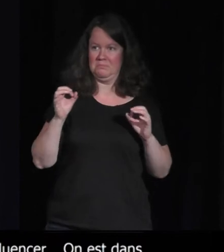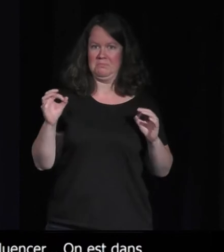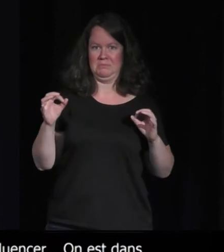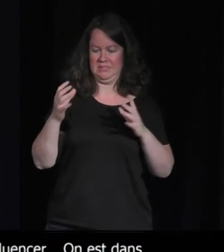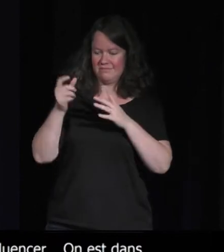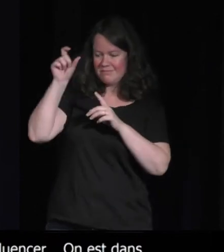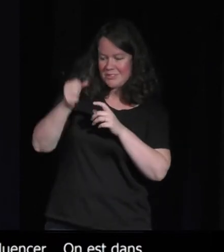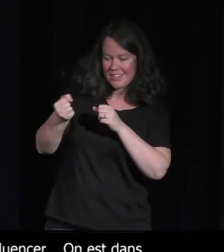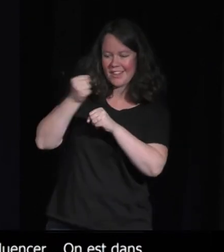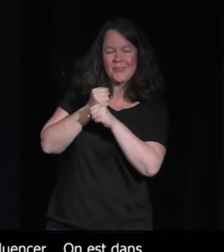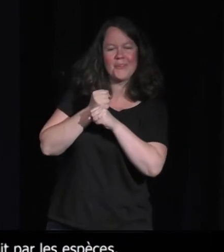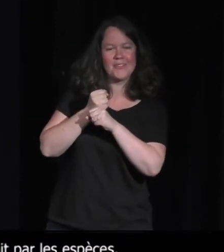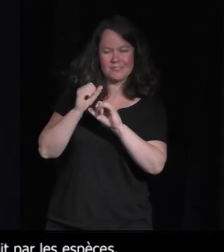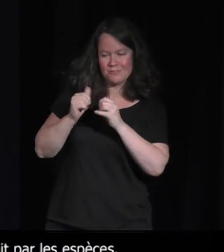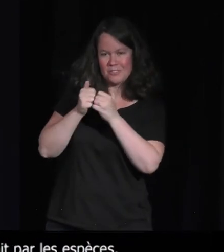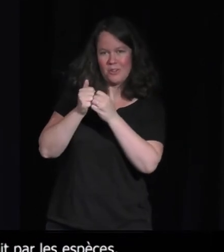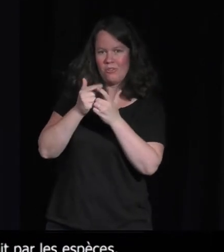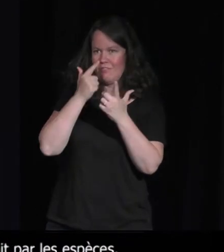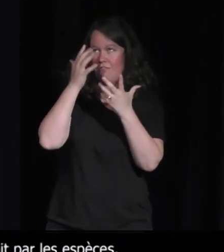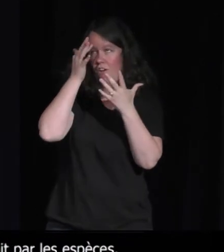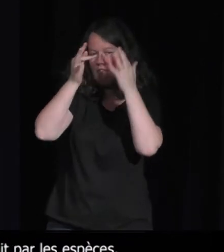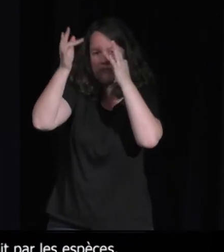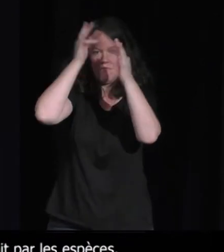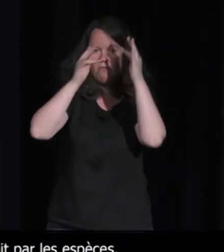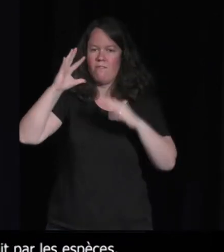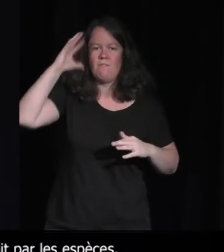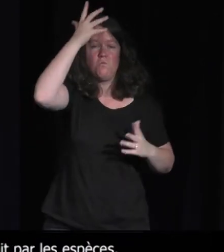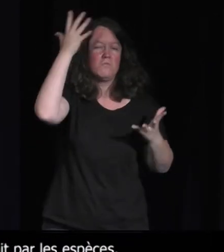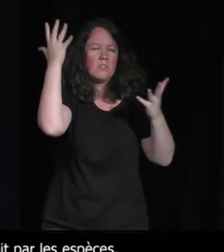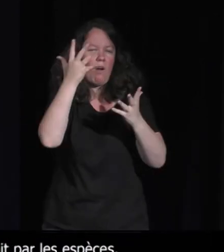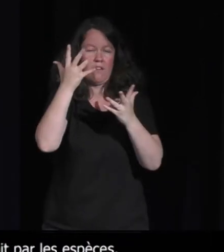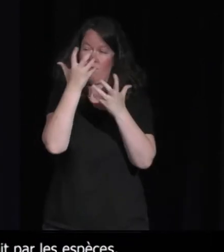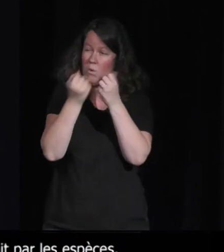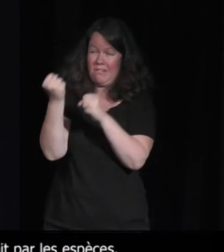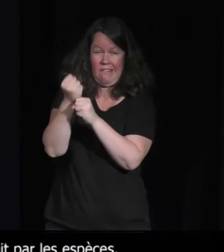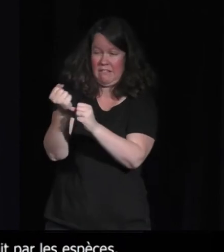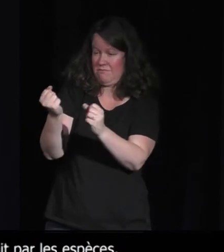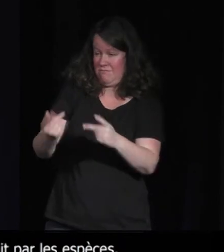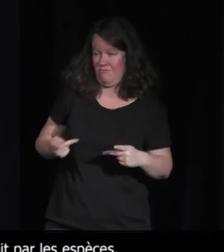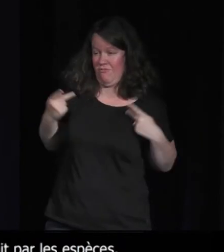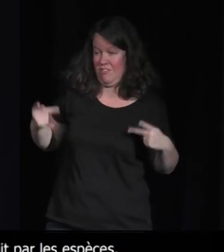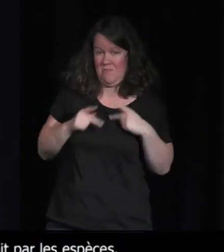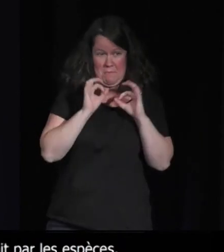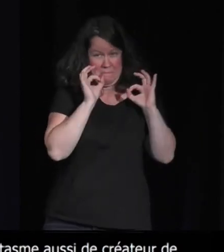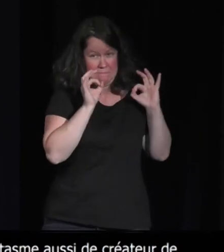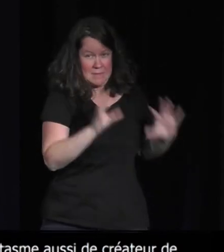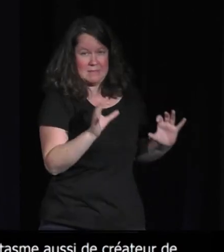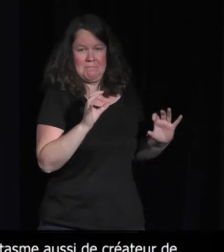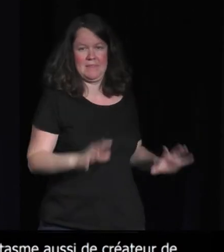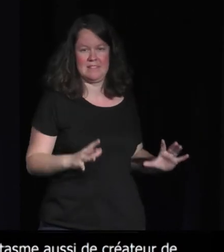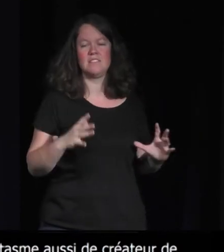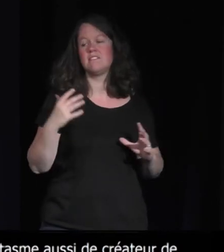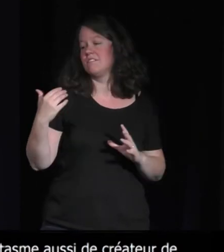recréer un monde vivant avec toutes les interactions que ça présuppose. Dans Paper Beast,'était des interactions